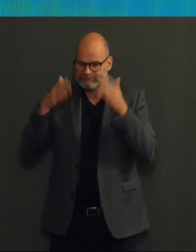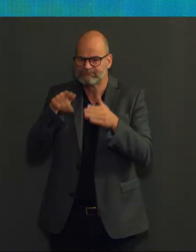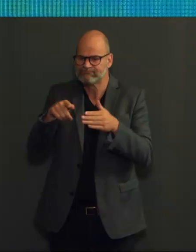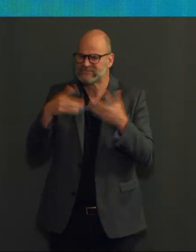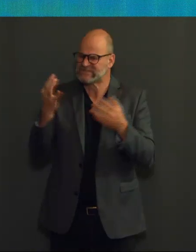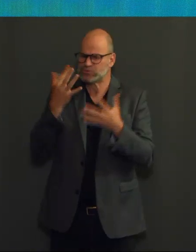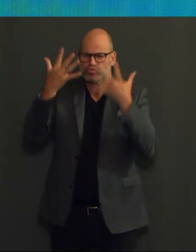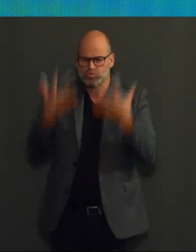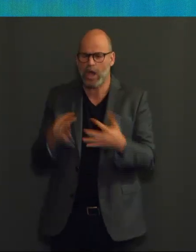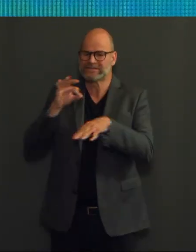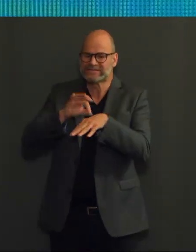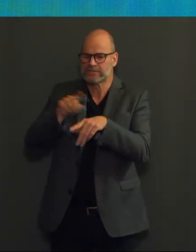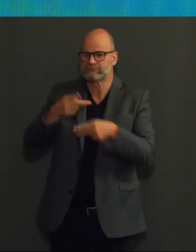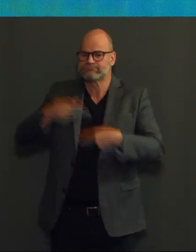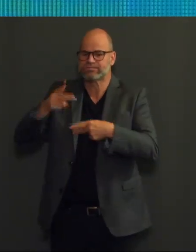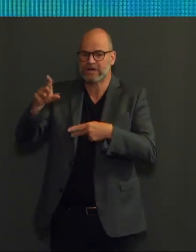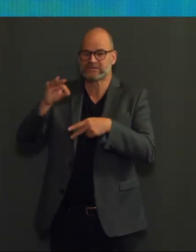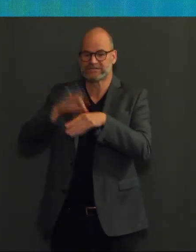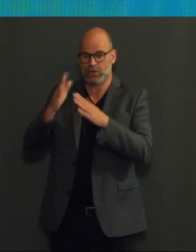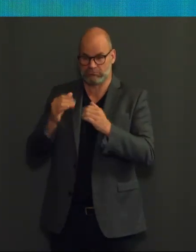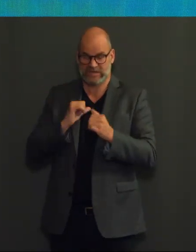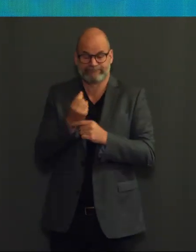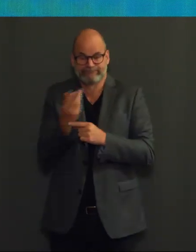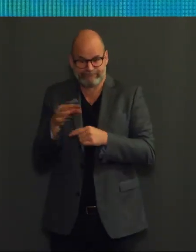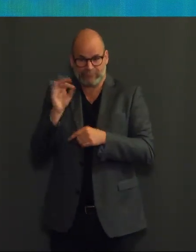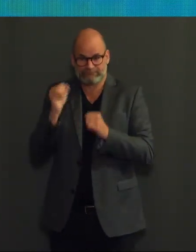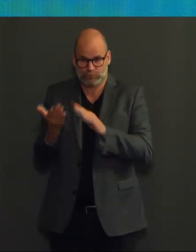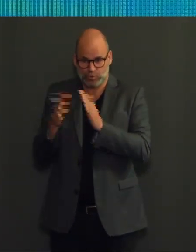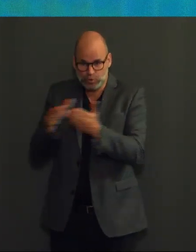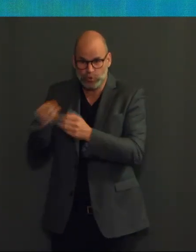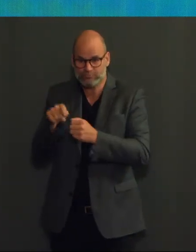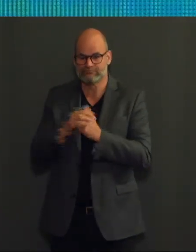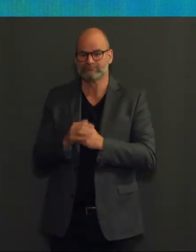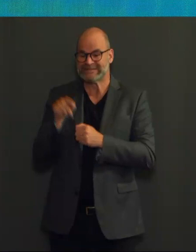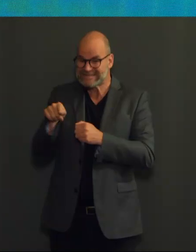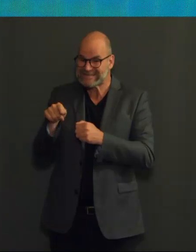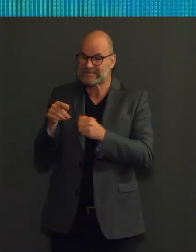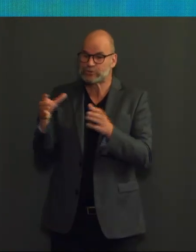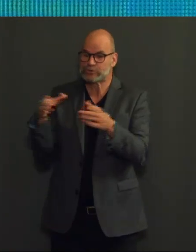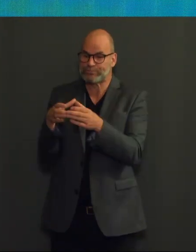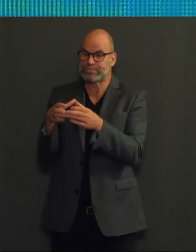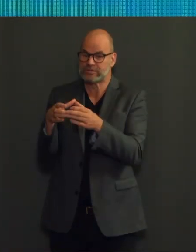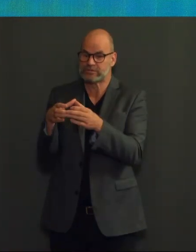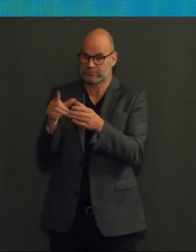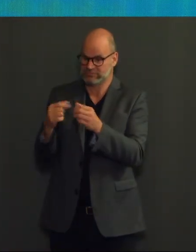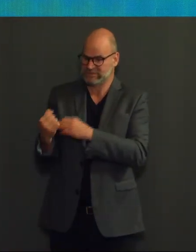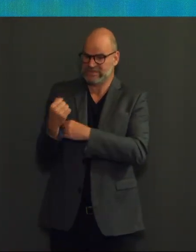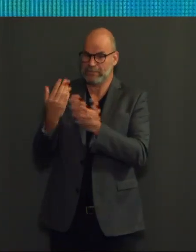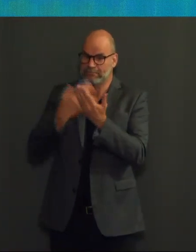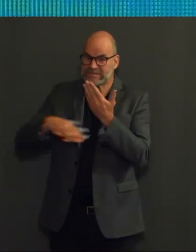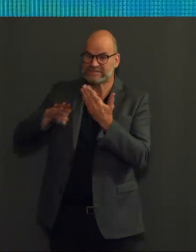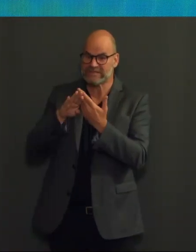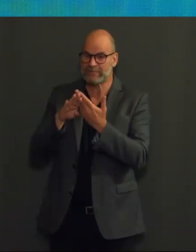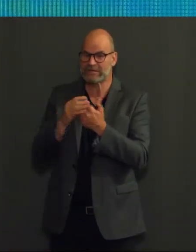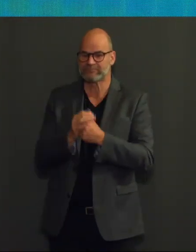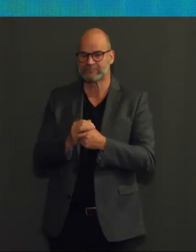soms ook overlijden, dan is de bescherming sowieso een stuk hoger, ook na één dosis. Ik kan